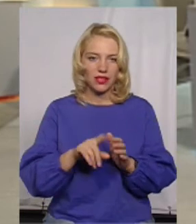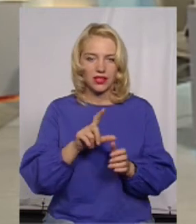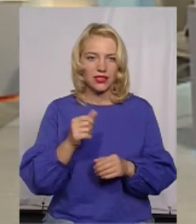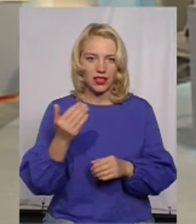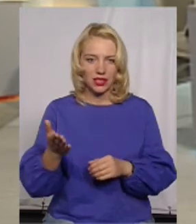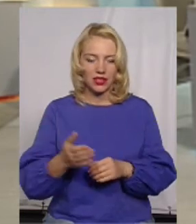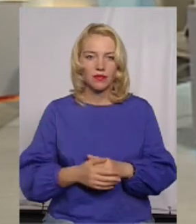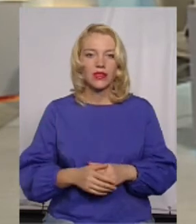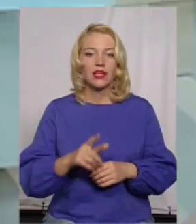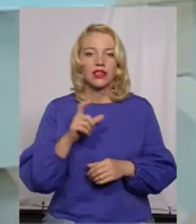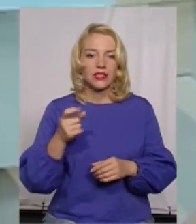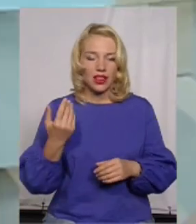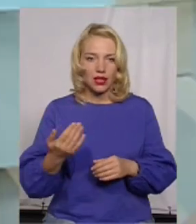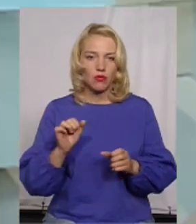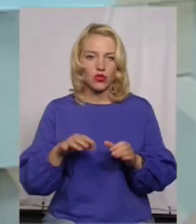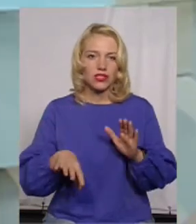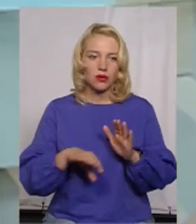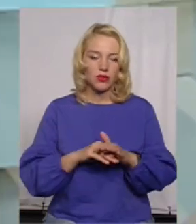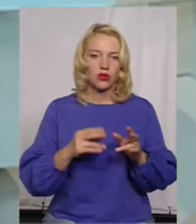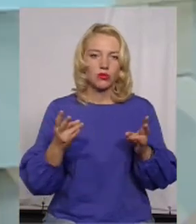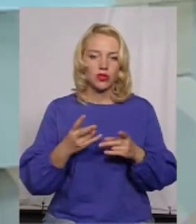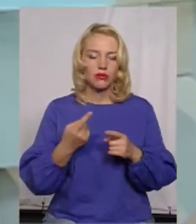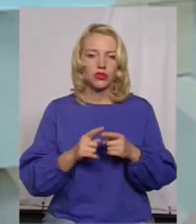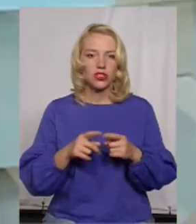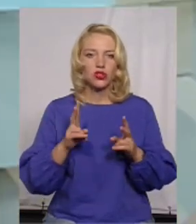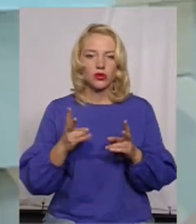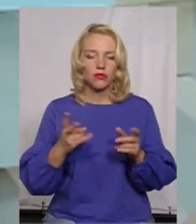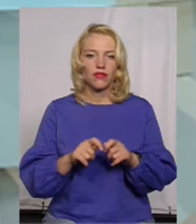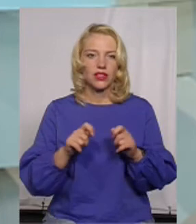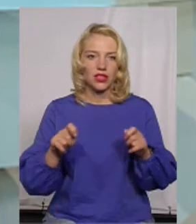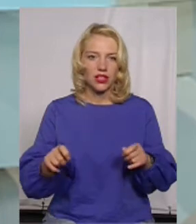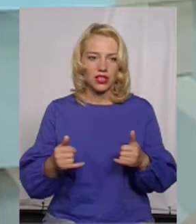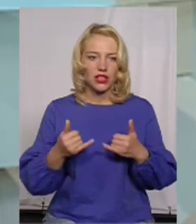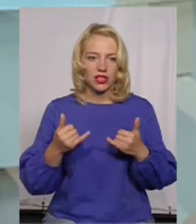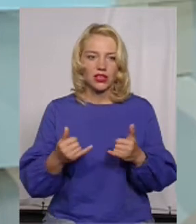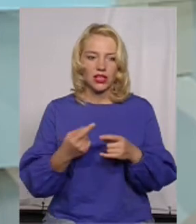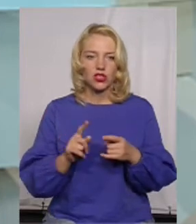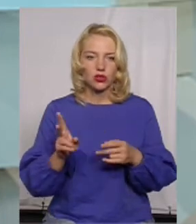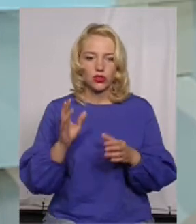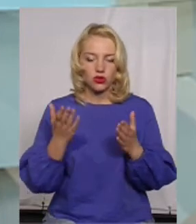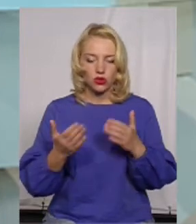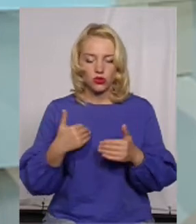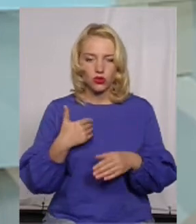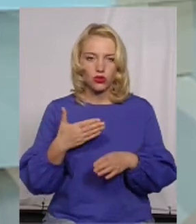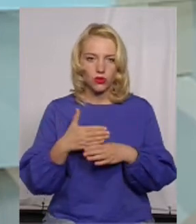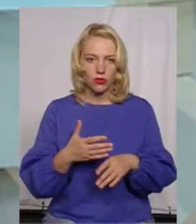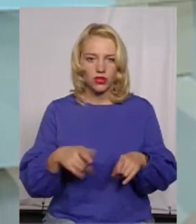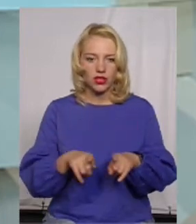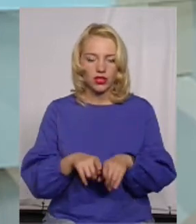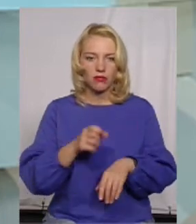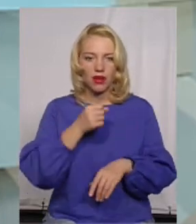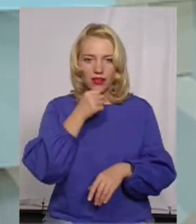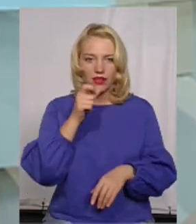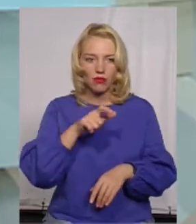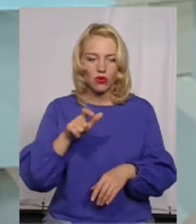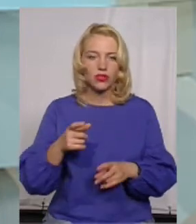Заплатити за них можна, але, знову таки, це потрібно, щоб робили, відкрили для, якщо я хочу допомогти, таким от літнім